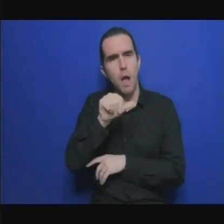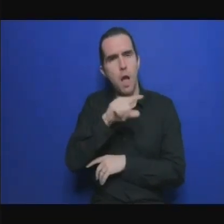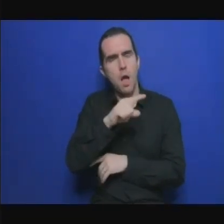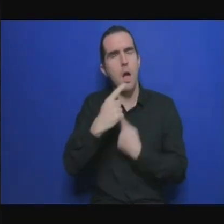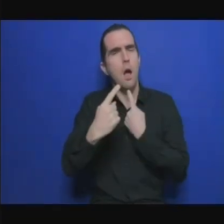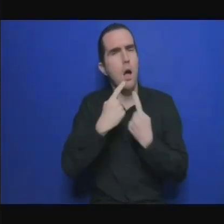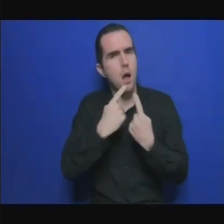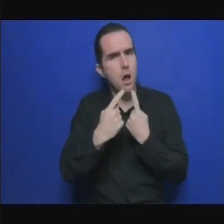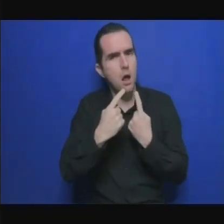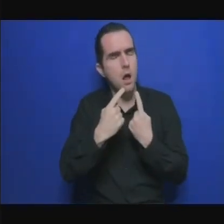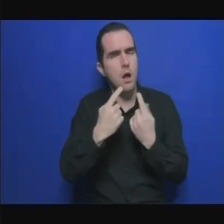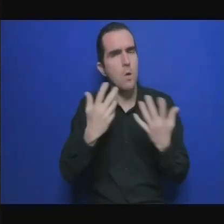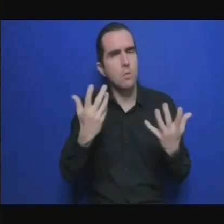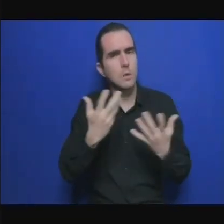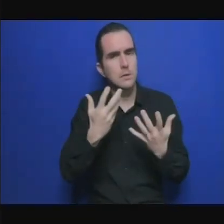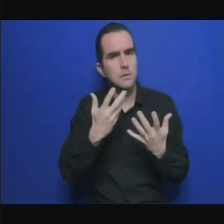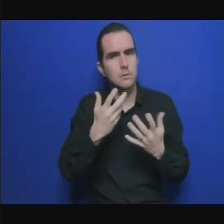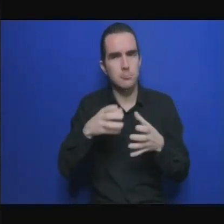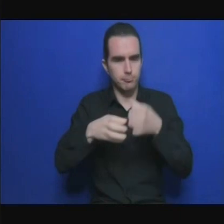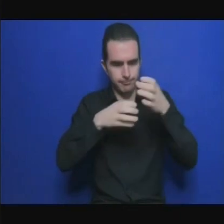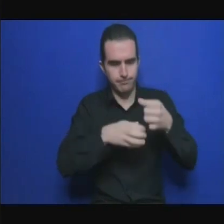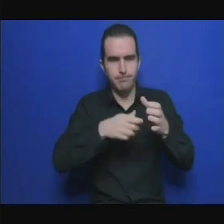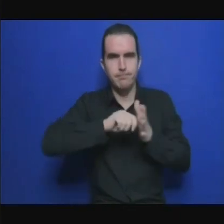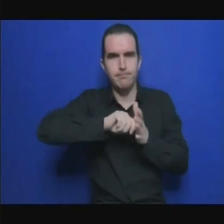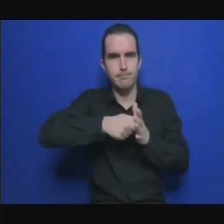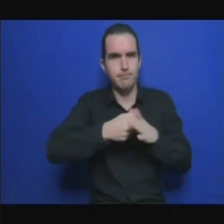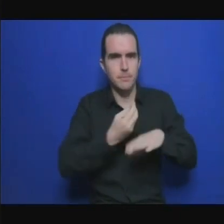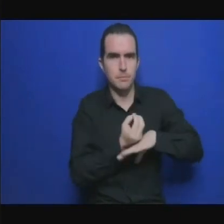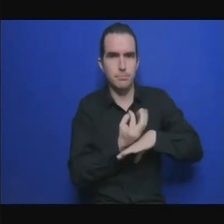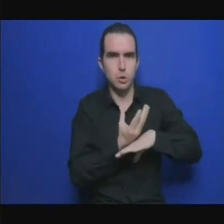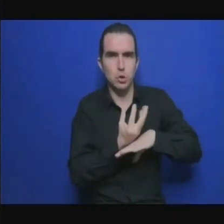cette adaptation elle a lieu